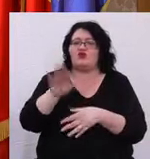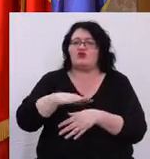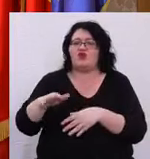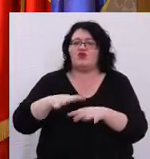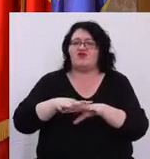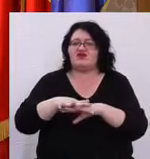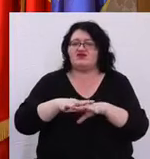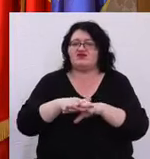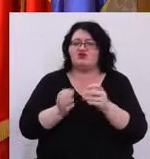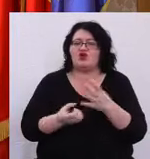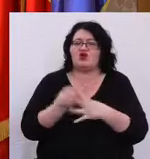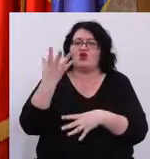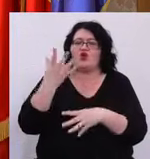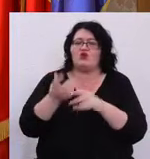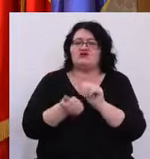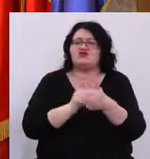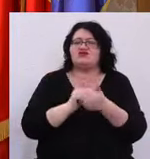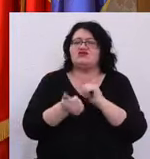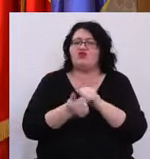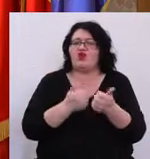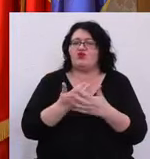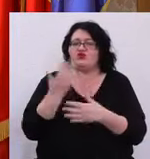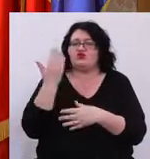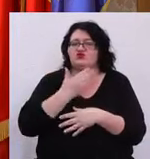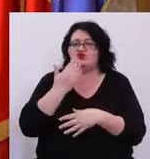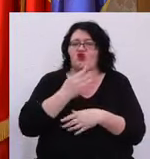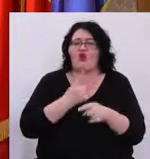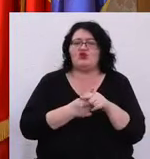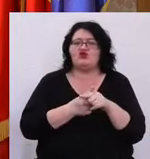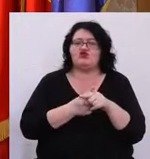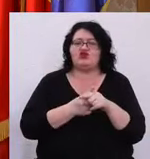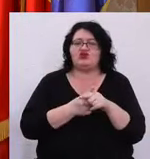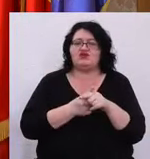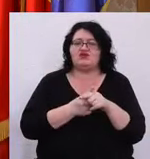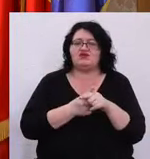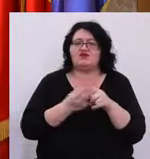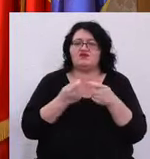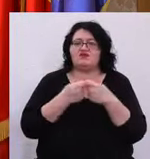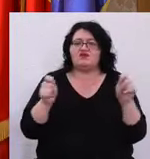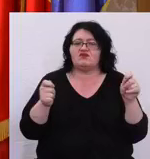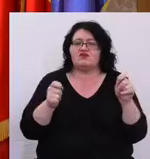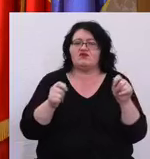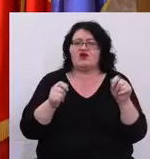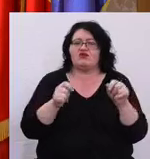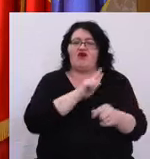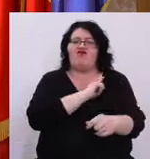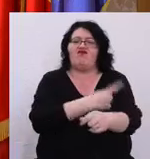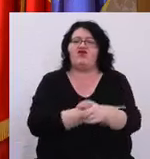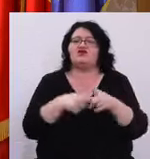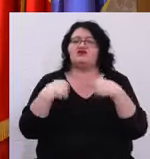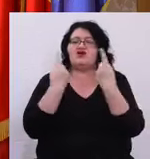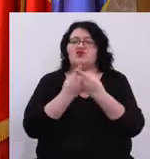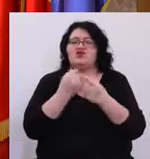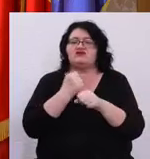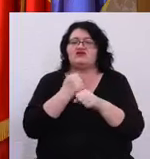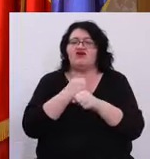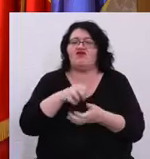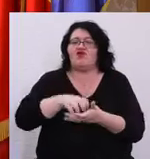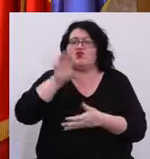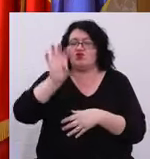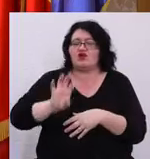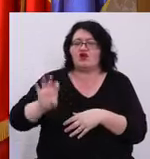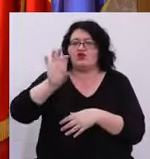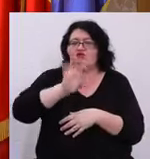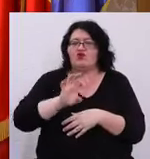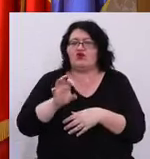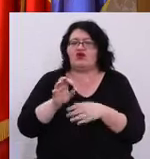infrastructură Inclusiv de sport, pentru școli Și toate eforturile noastre de a atrage fonduri europene